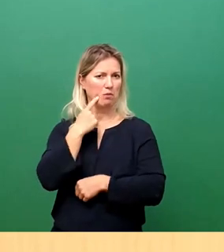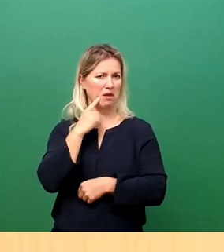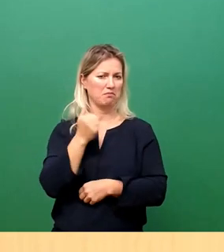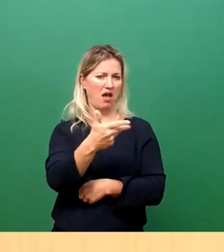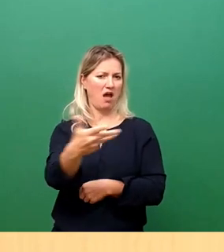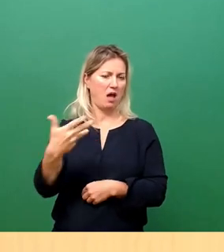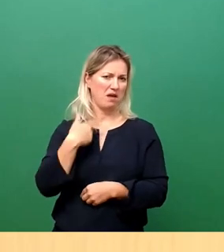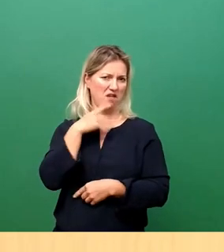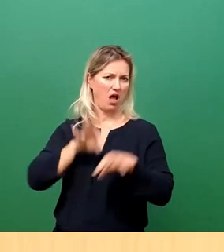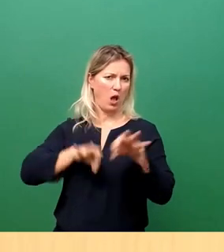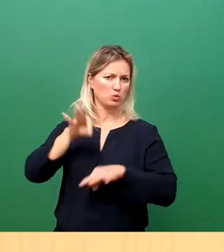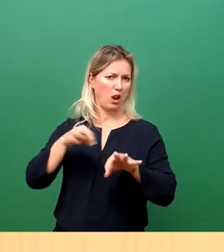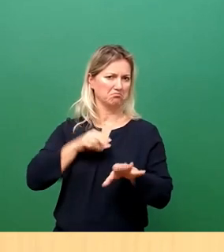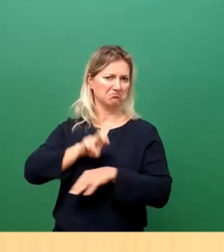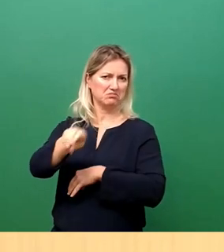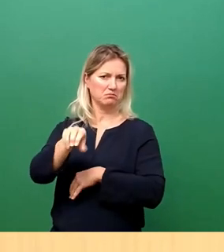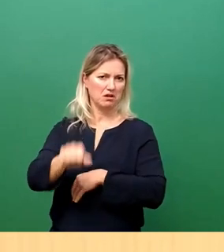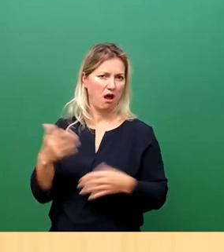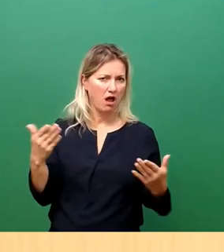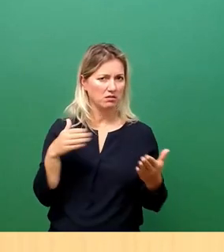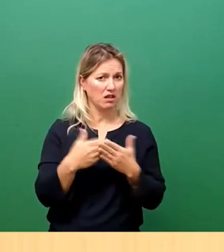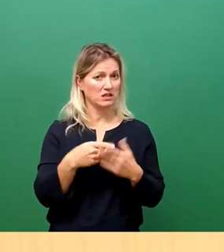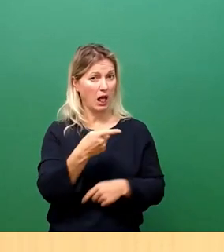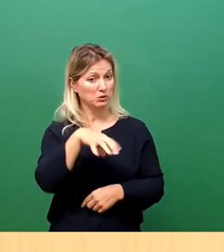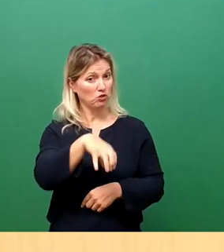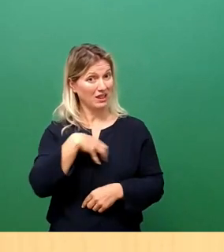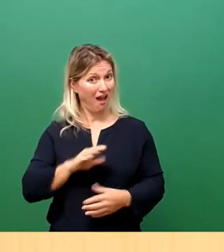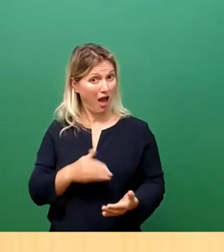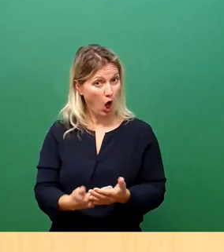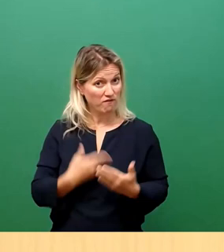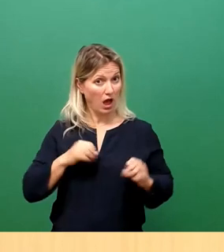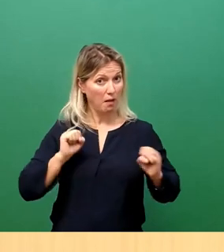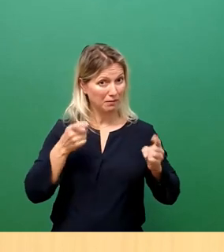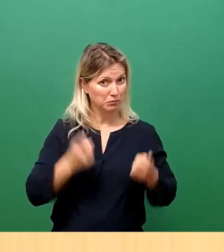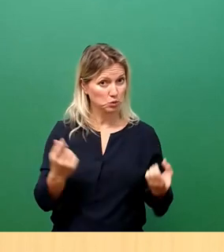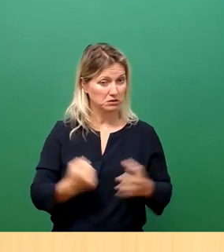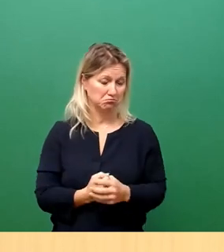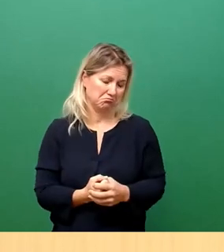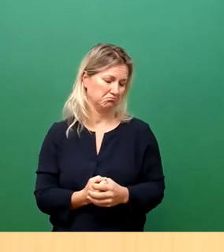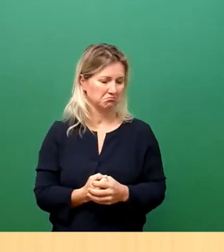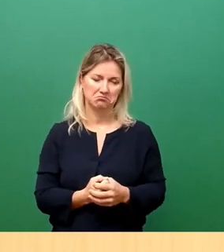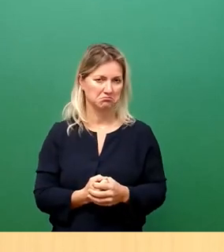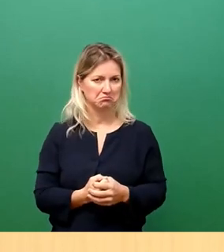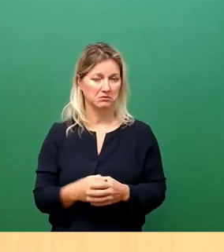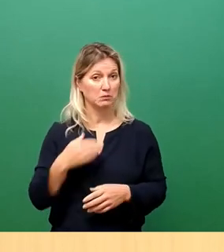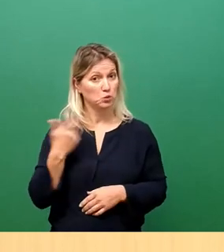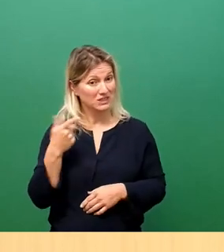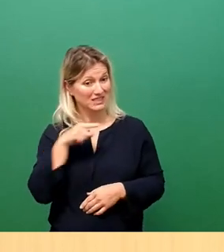Perspektiven. Entsprechend sehen wir das nicht als städtische Aufgabe, Jobalternativen entsprechend den Mitarbeitern anzubieten.